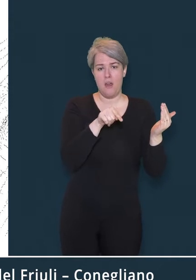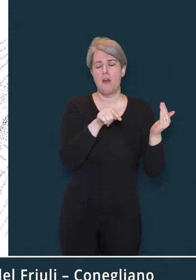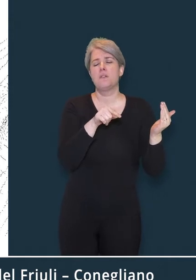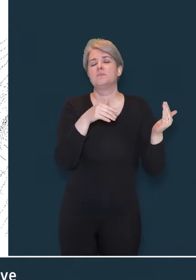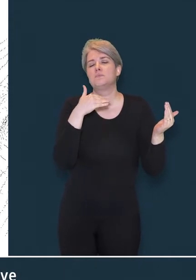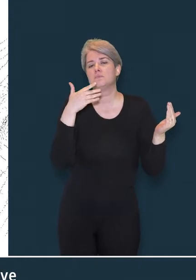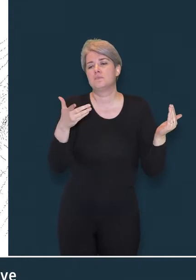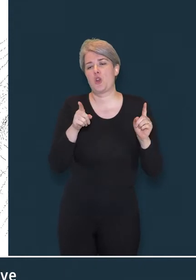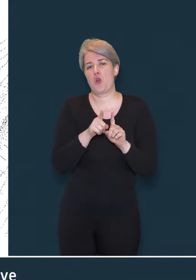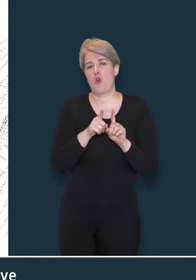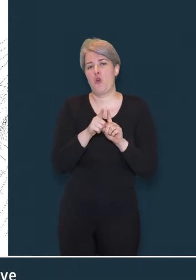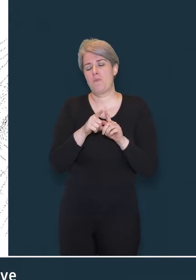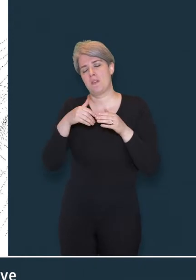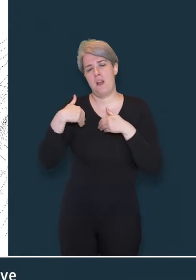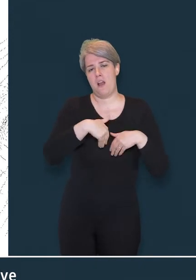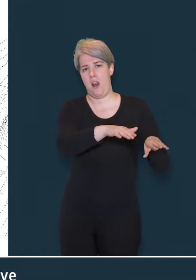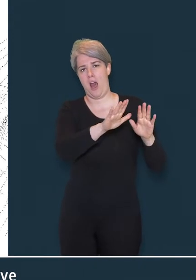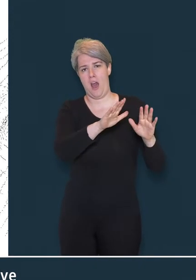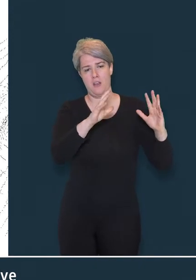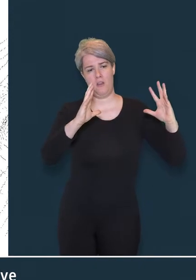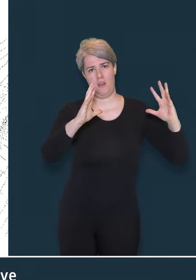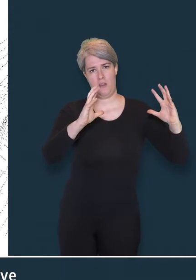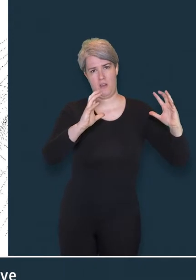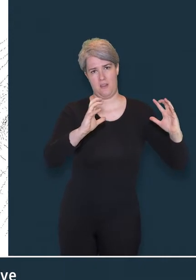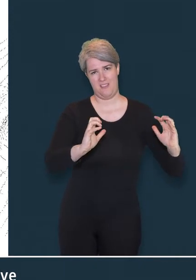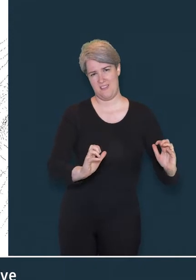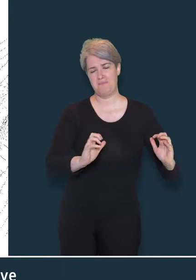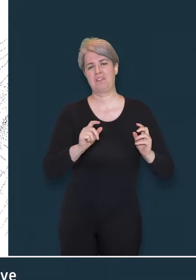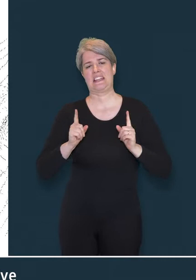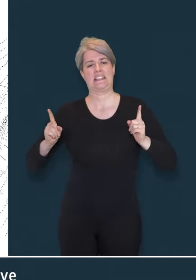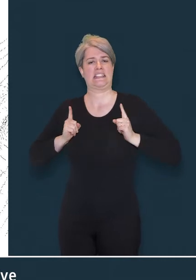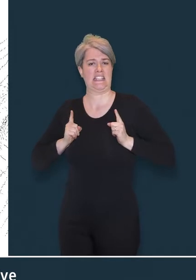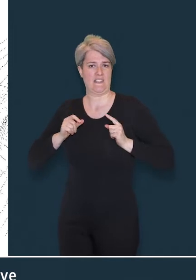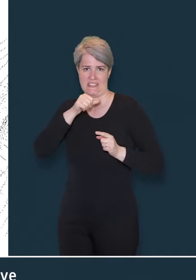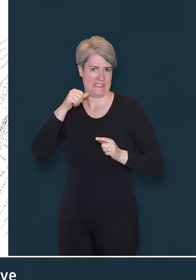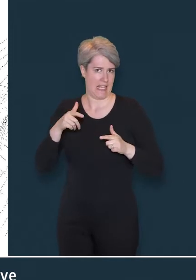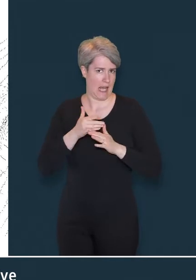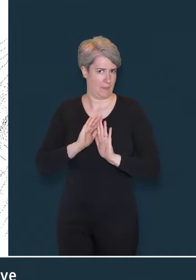e le sue strutture difensive vengono lasciate deperire.